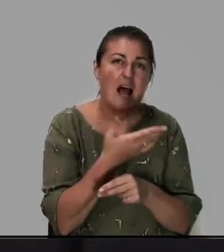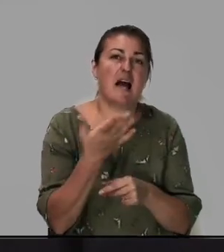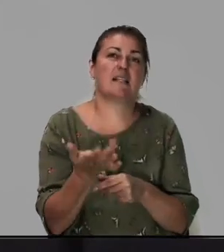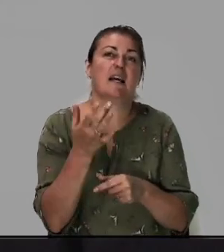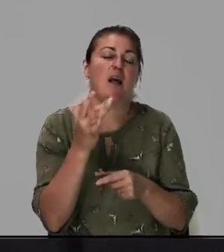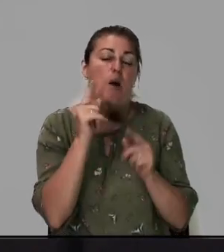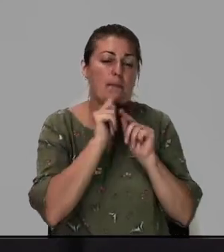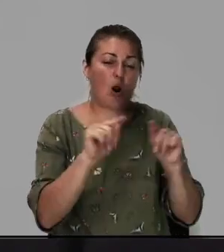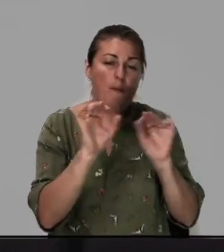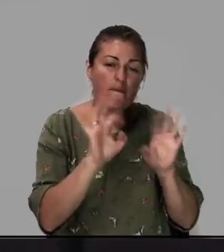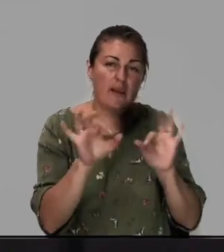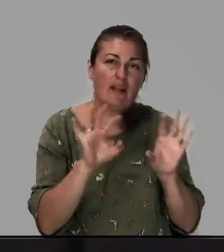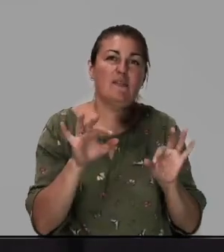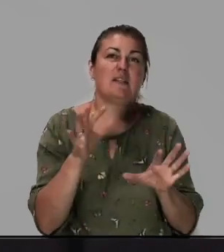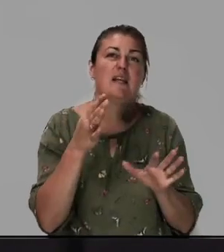проповедовать,